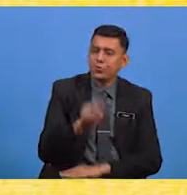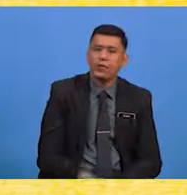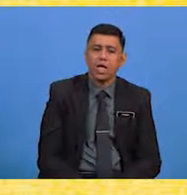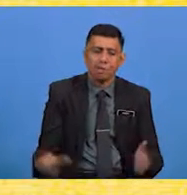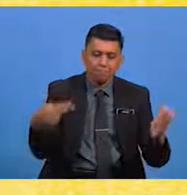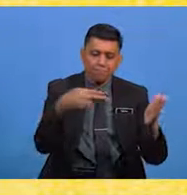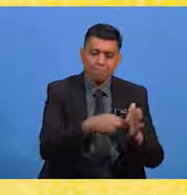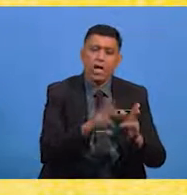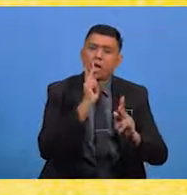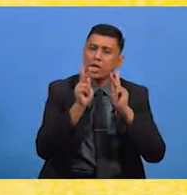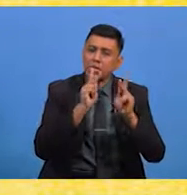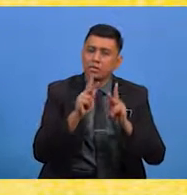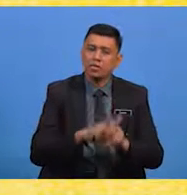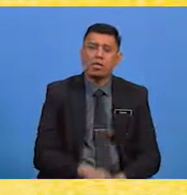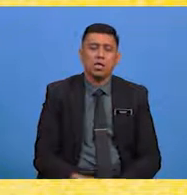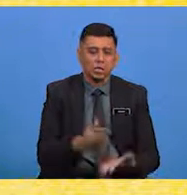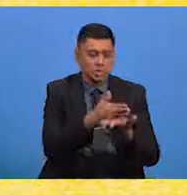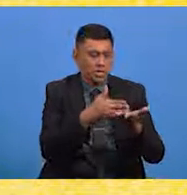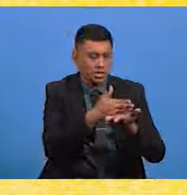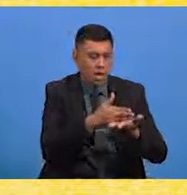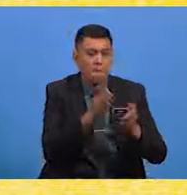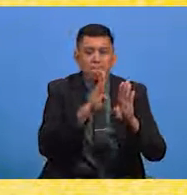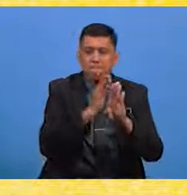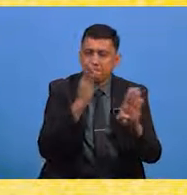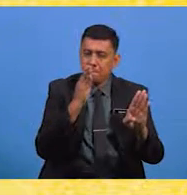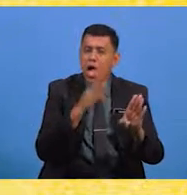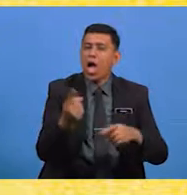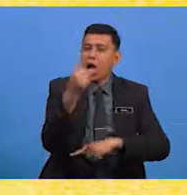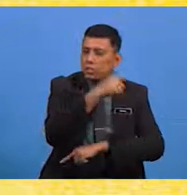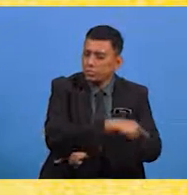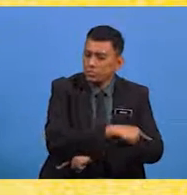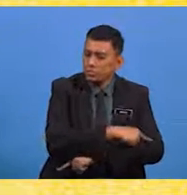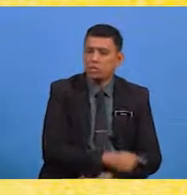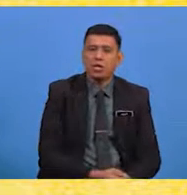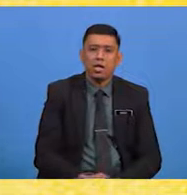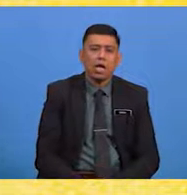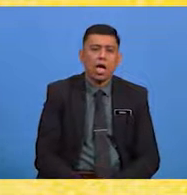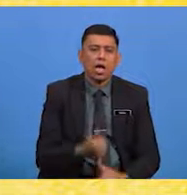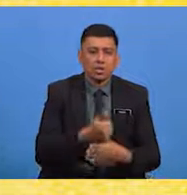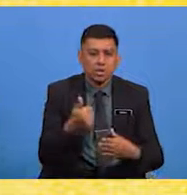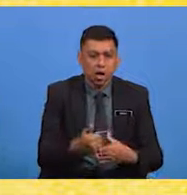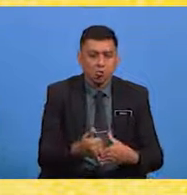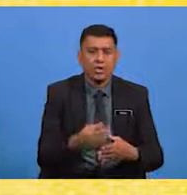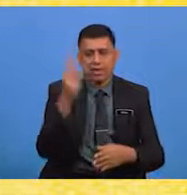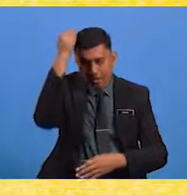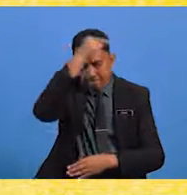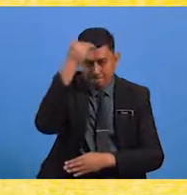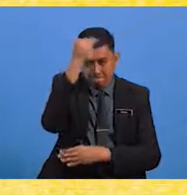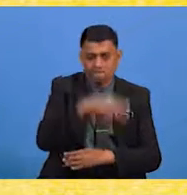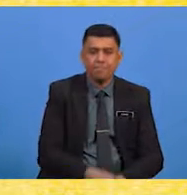perulangan kata di tengah baris Hari atau Nabi Ketiga,